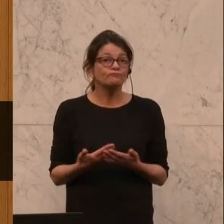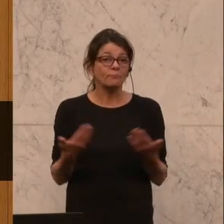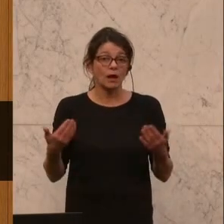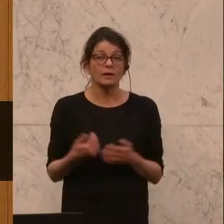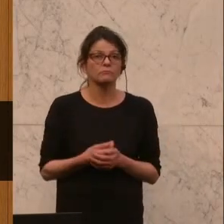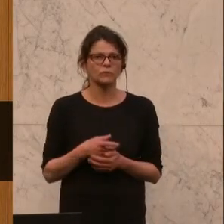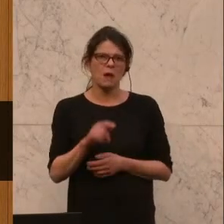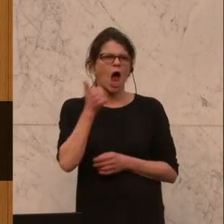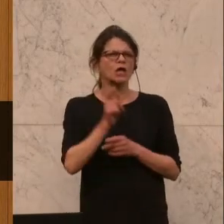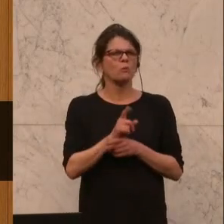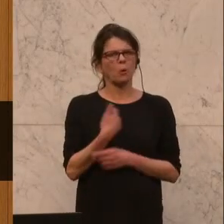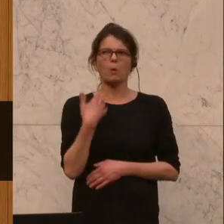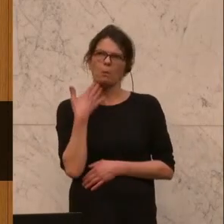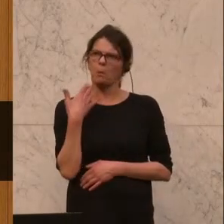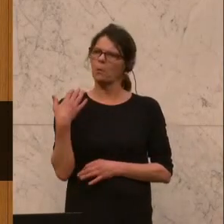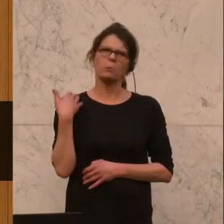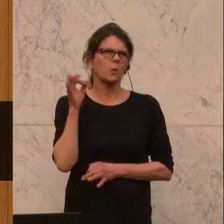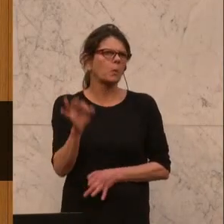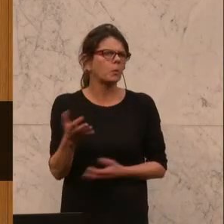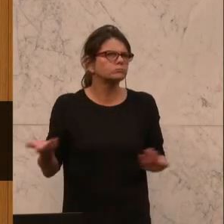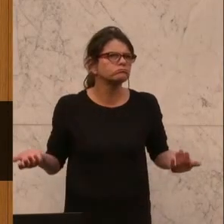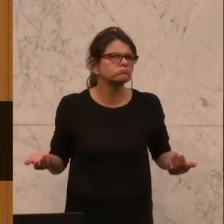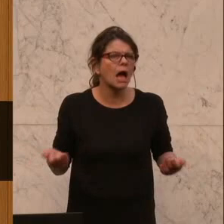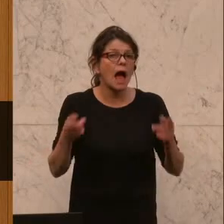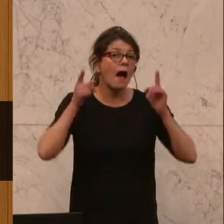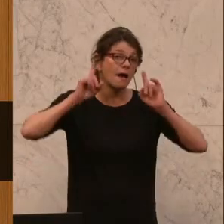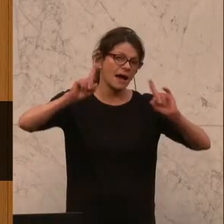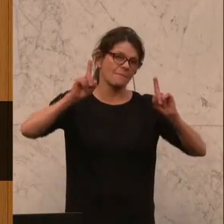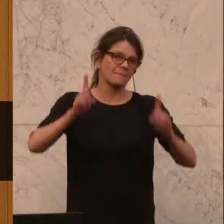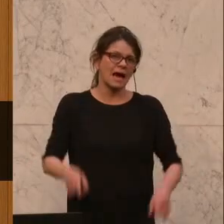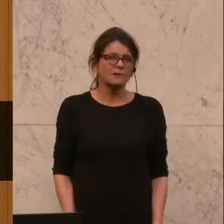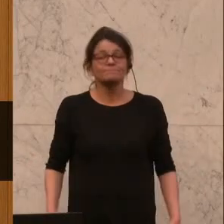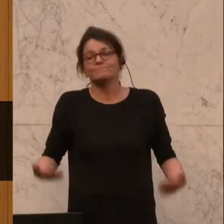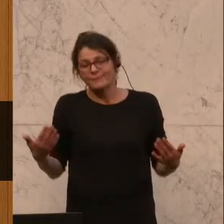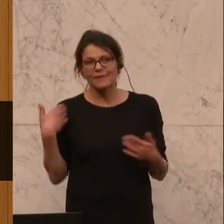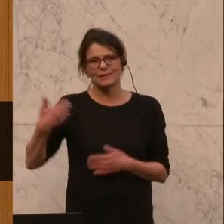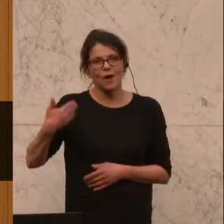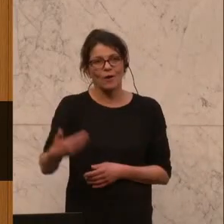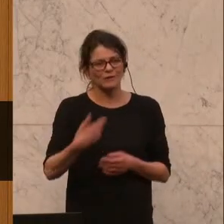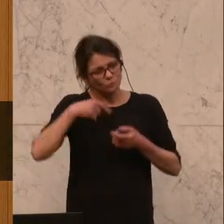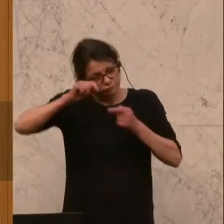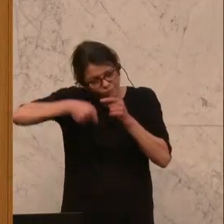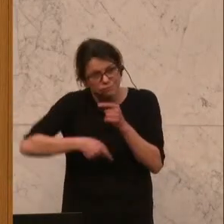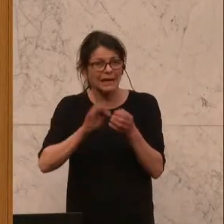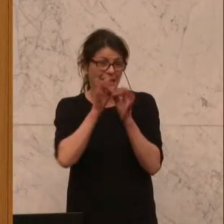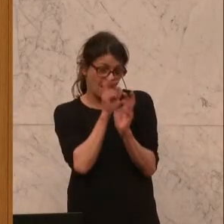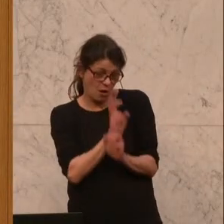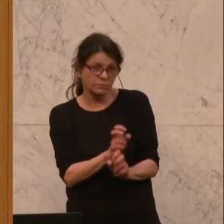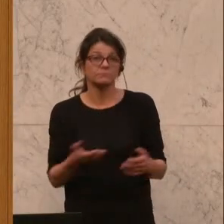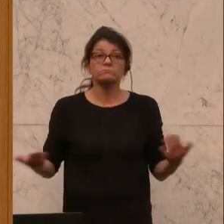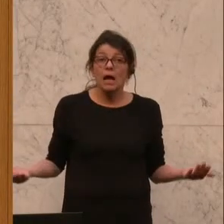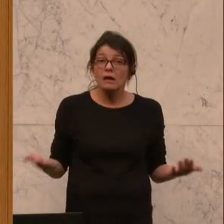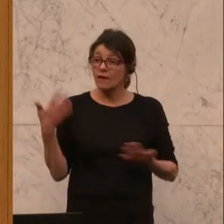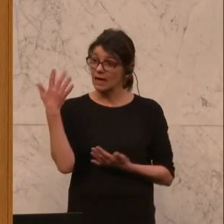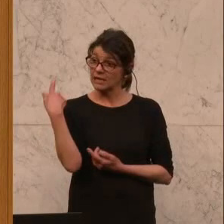Das klingt im ersten Moment ja sogar ganz gut, aber wie so oft muss man sich dieses Detail ein bisschen genauer anschauen, denn was